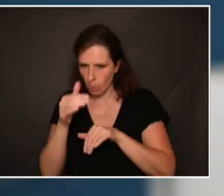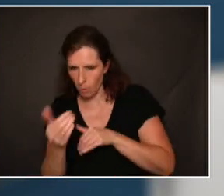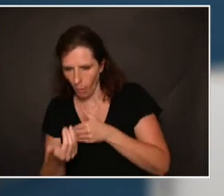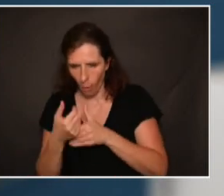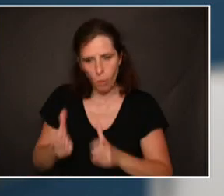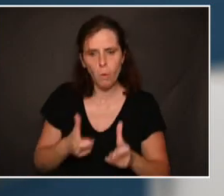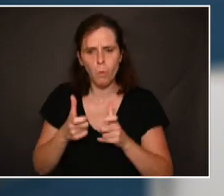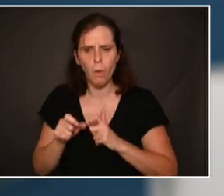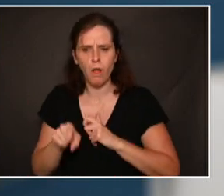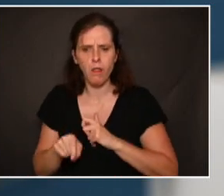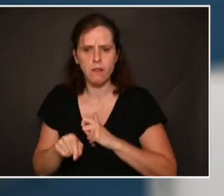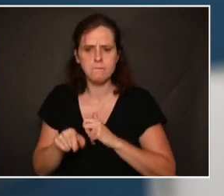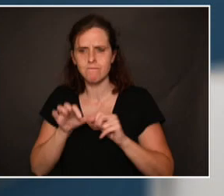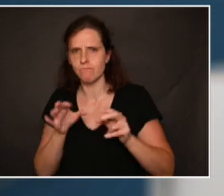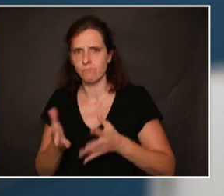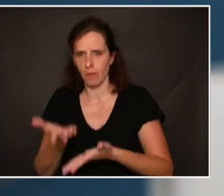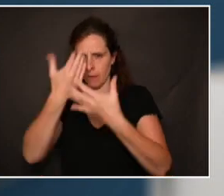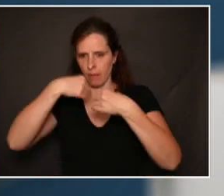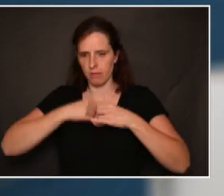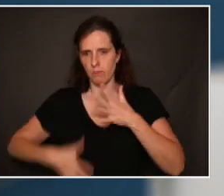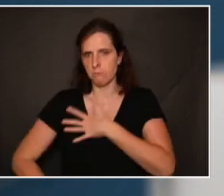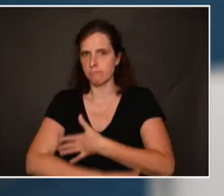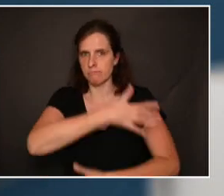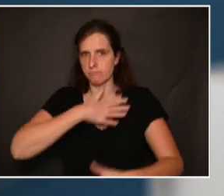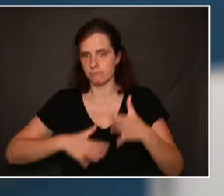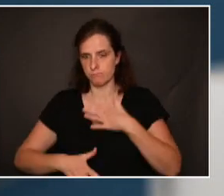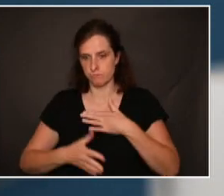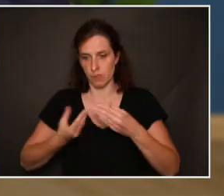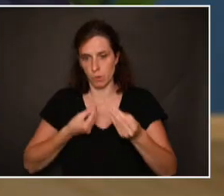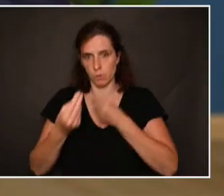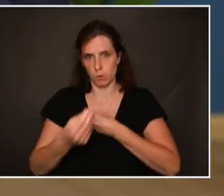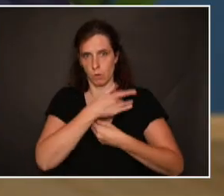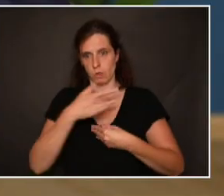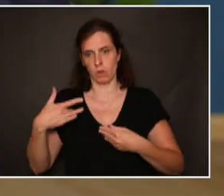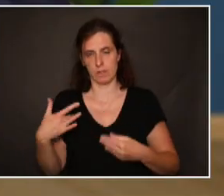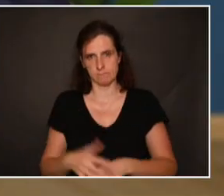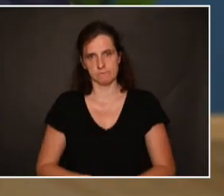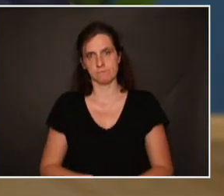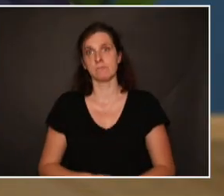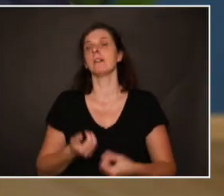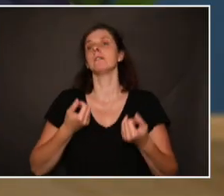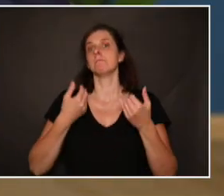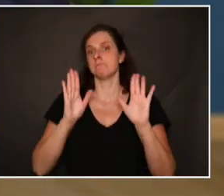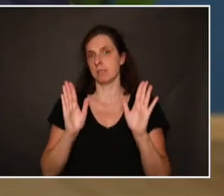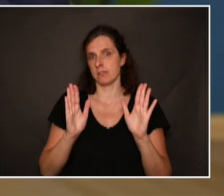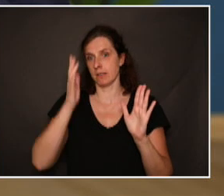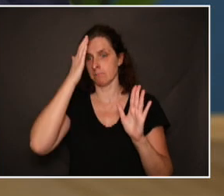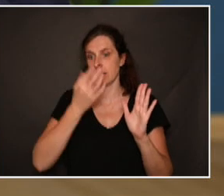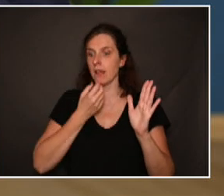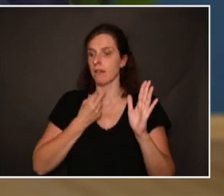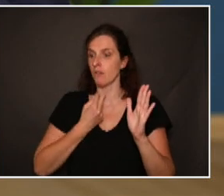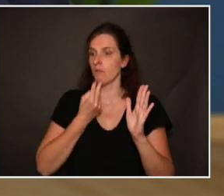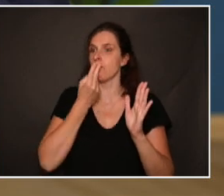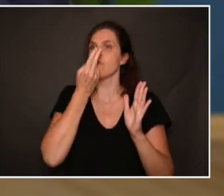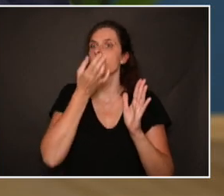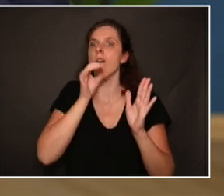rentre et s'assimile à notre organisme, garantit notre santé. En revanche, ce qui sort de notre bouche